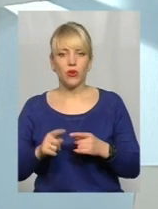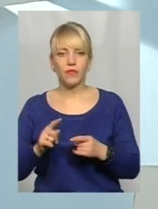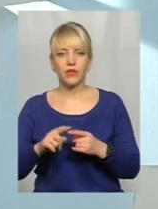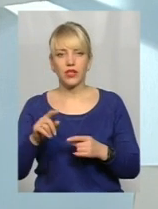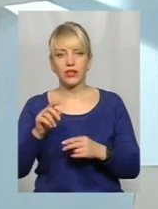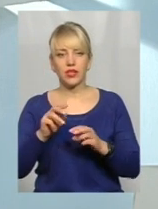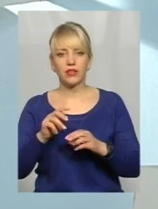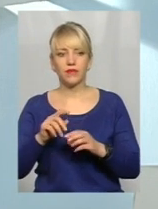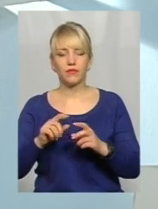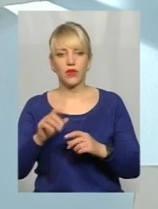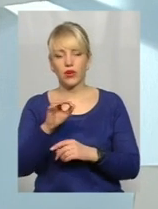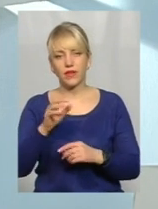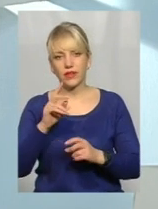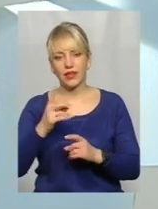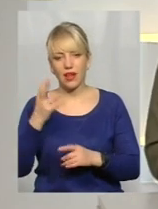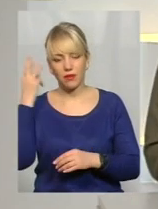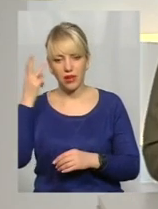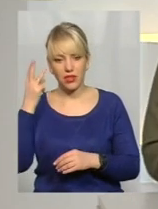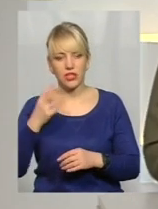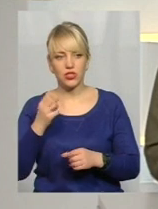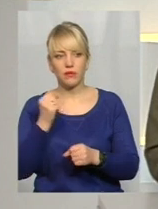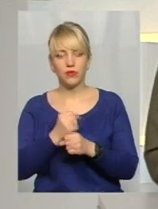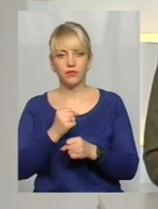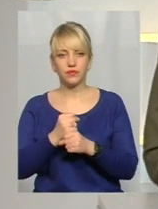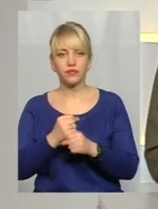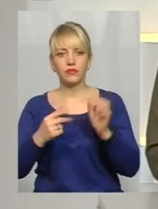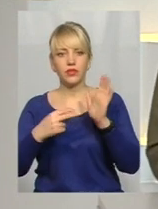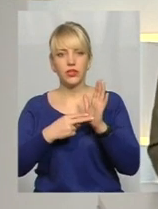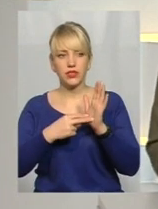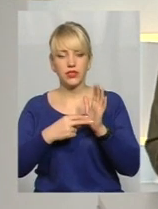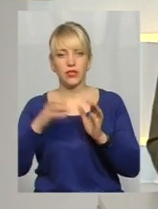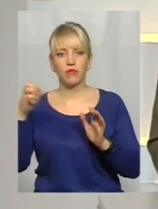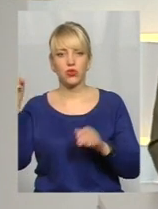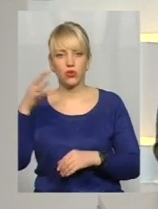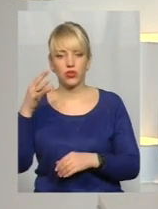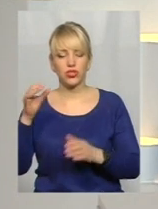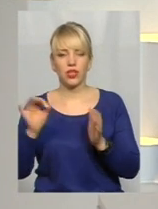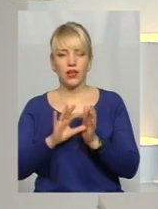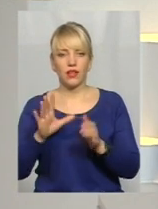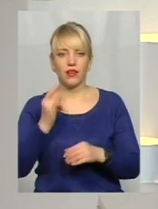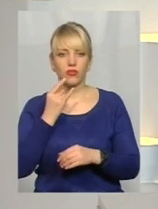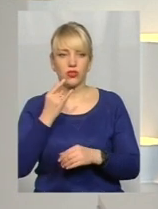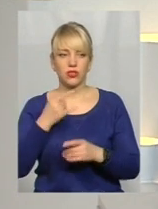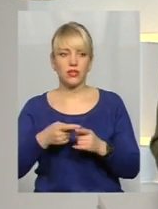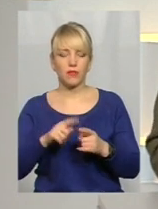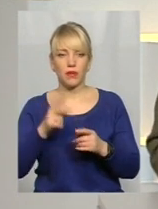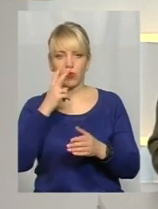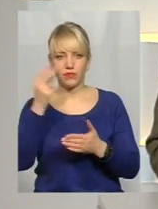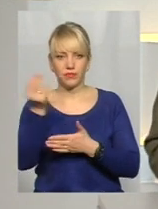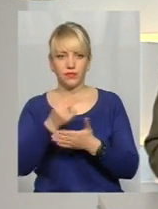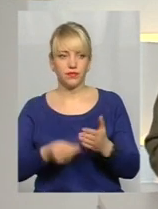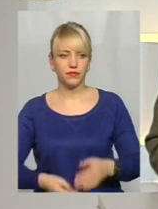облдержадміністрації, на Хмельниччині функціонує сім стонічних електростанцій. Ми відобразили їх в інфографіці.